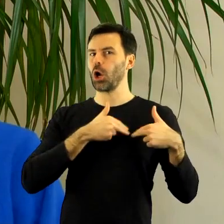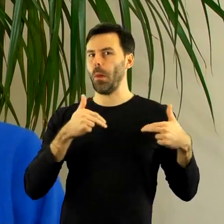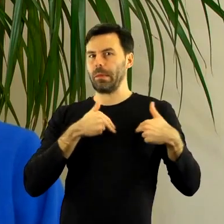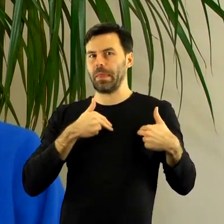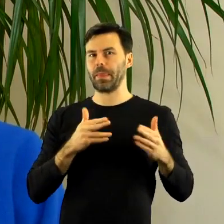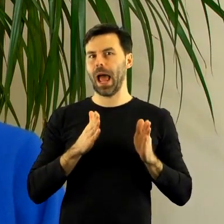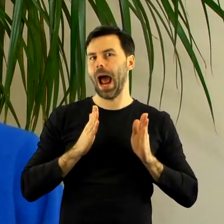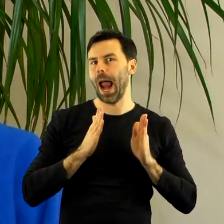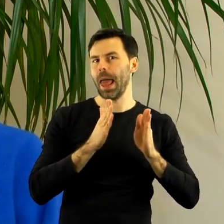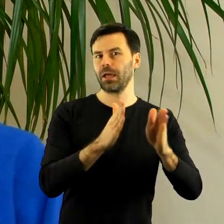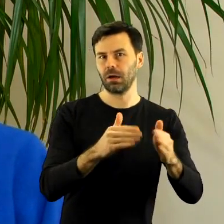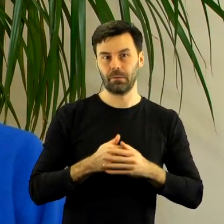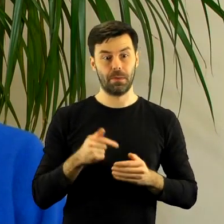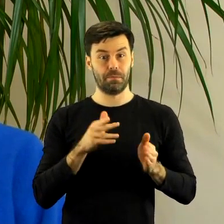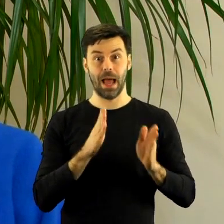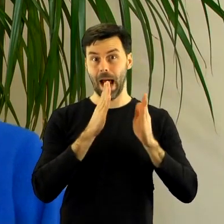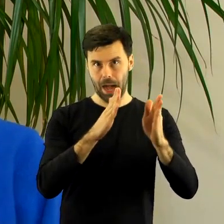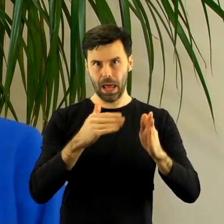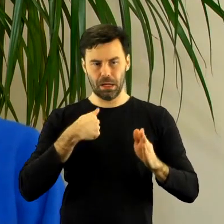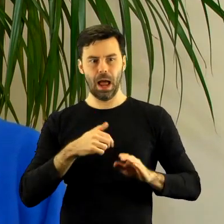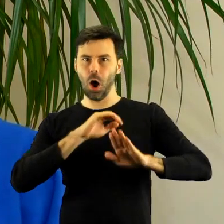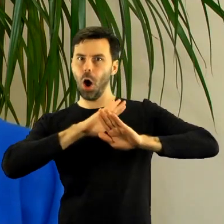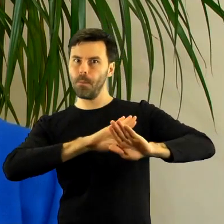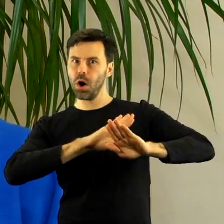komitet alejkowy. Zaczęło się od obrony alejek.